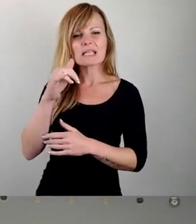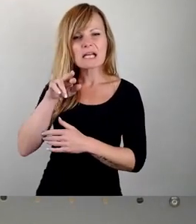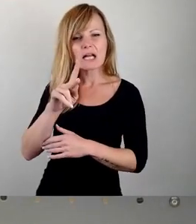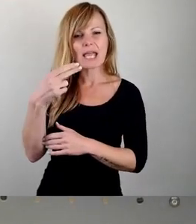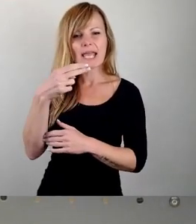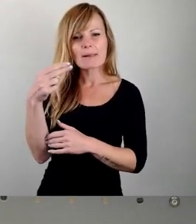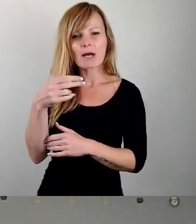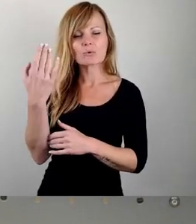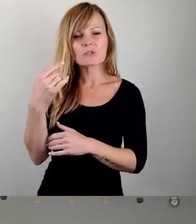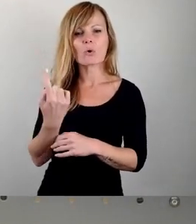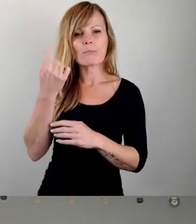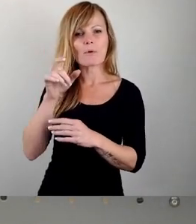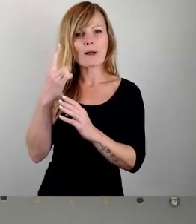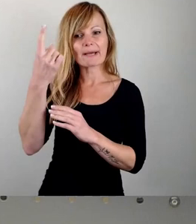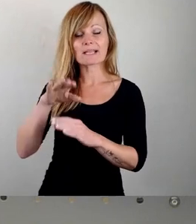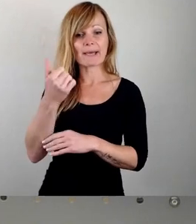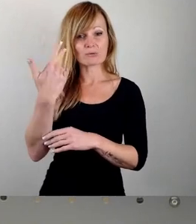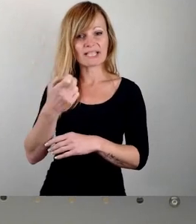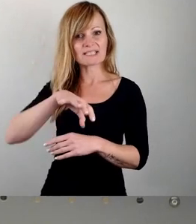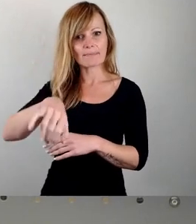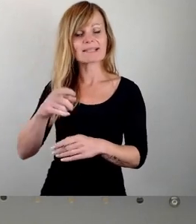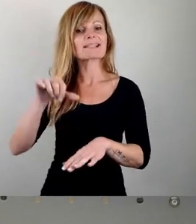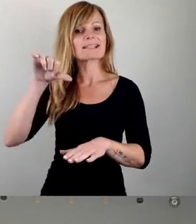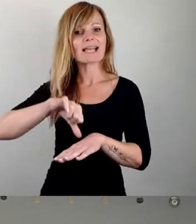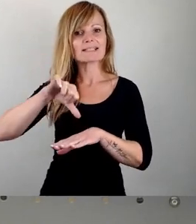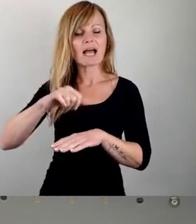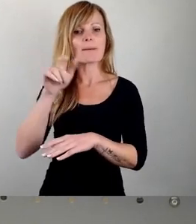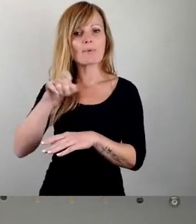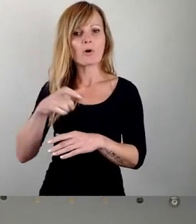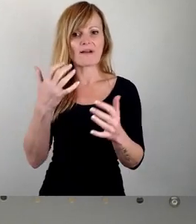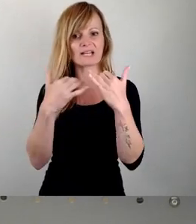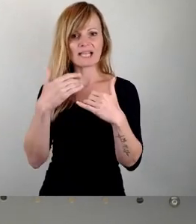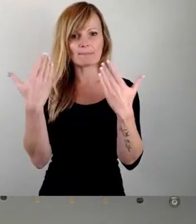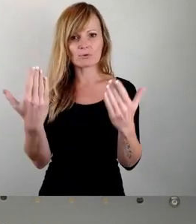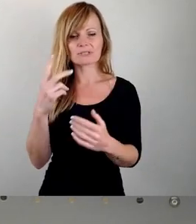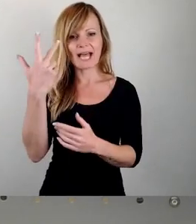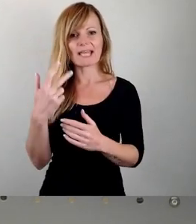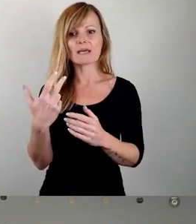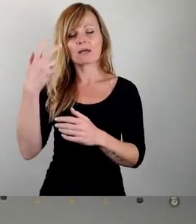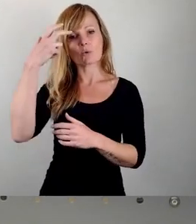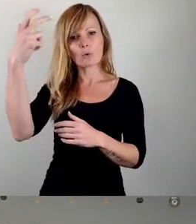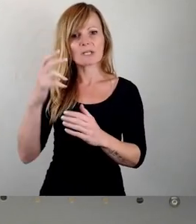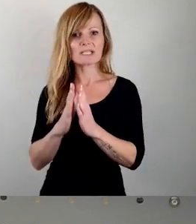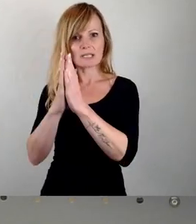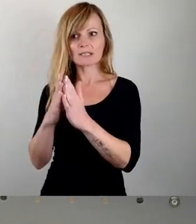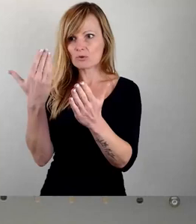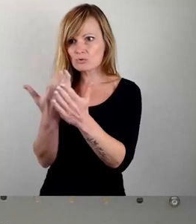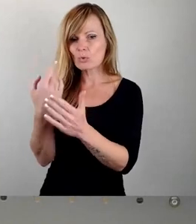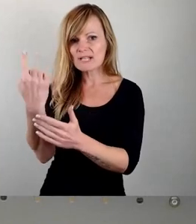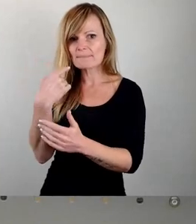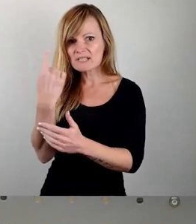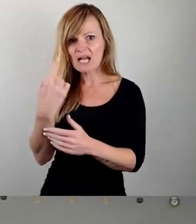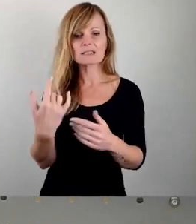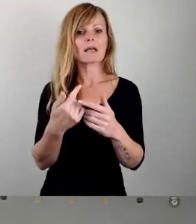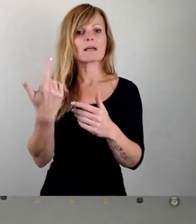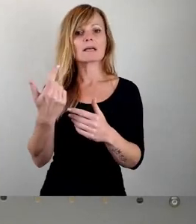am 31. März zur zentralen Bürgerversammlung in der Dreikönigskirche zu den geplanten Containerstandorten in